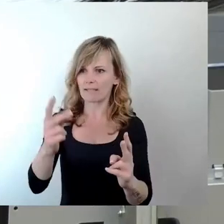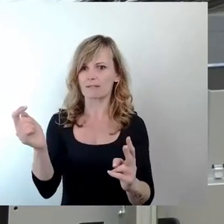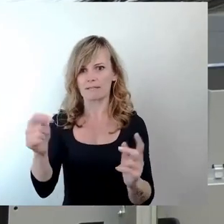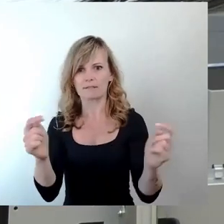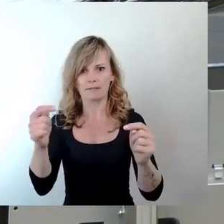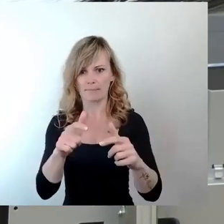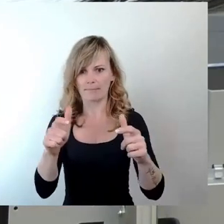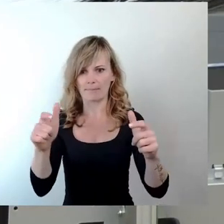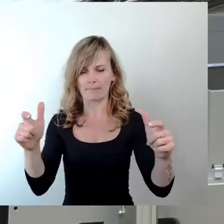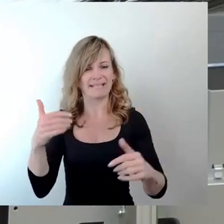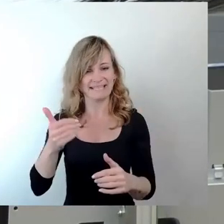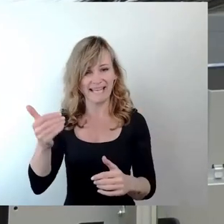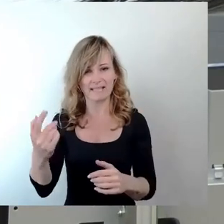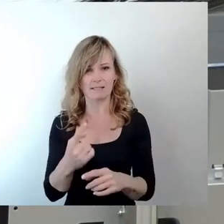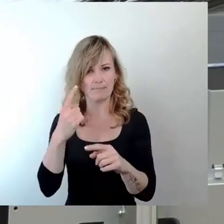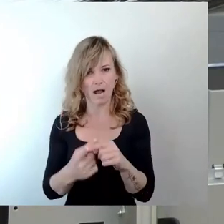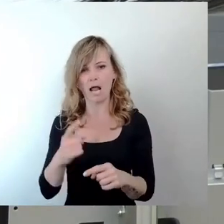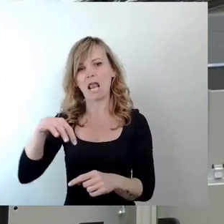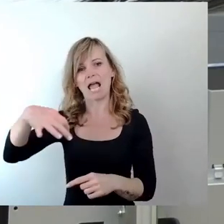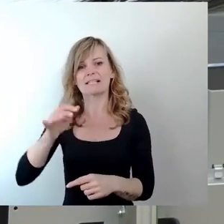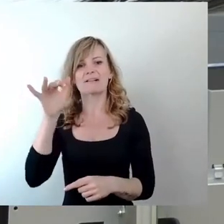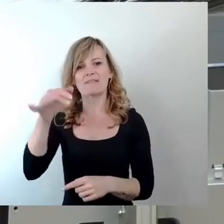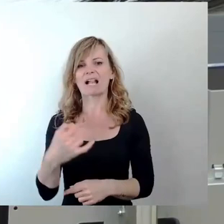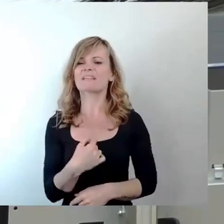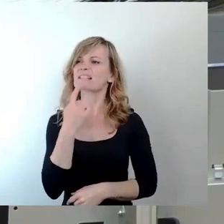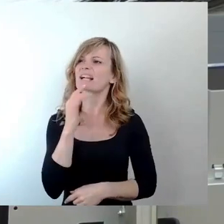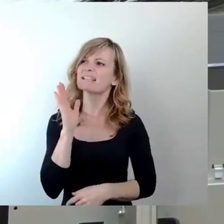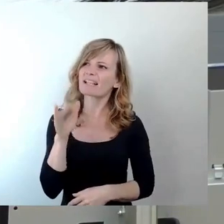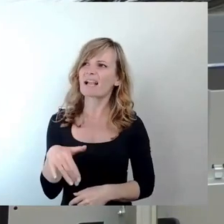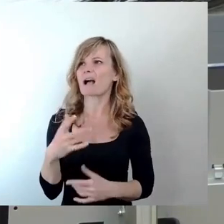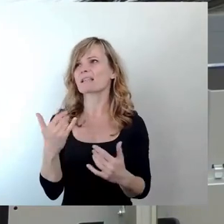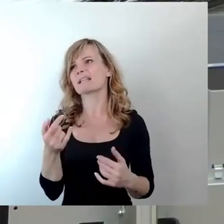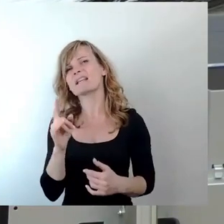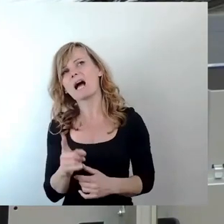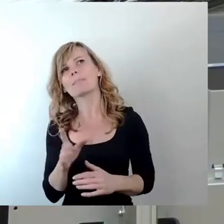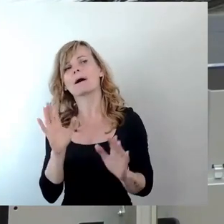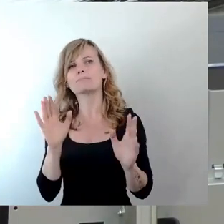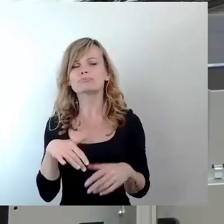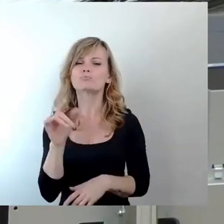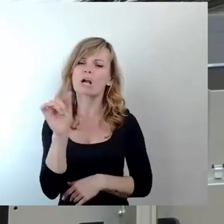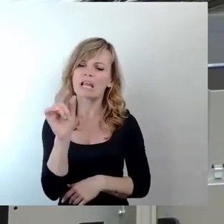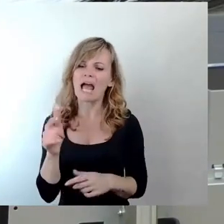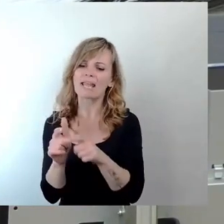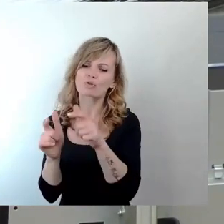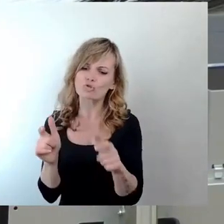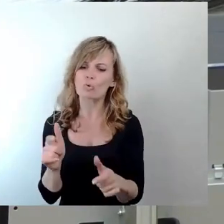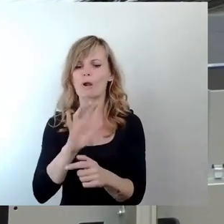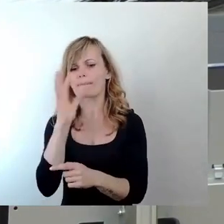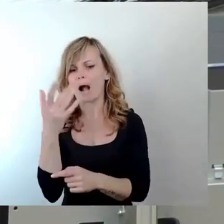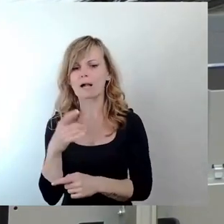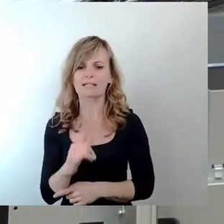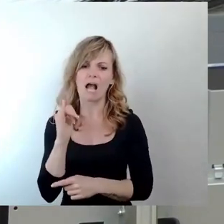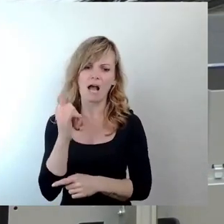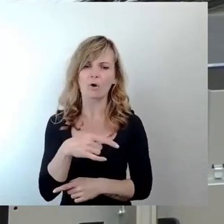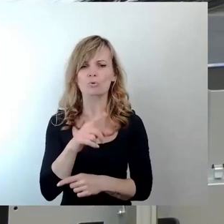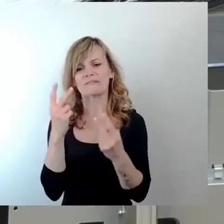Mal bei jedem Einzelfall sagen wir, naja, es ist aber jetzt, es ist ja nur ein kleines Stückchen vom Park und es ist doch wirklich für eine wichtige